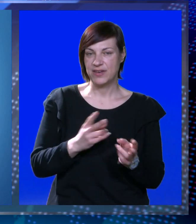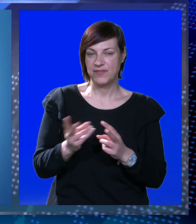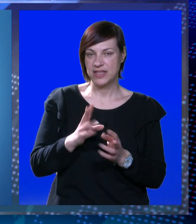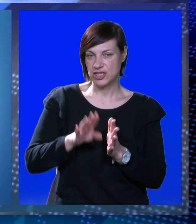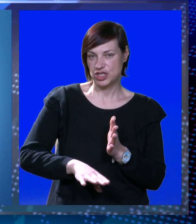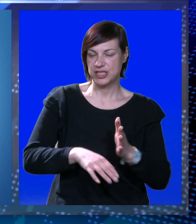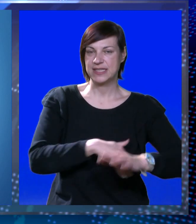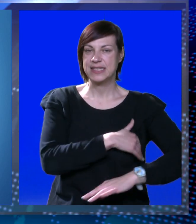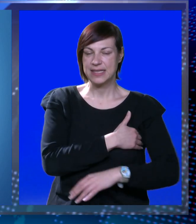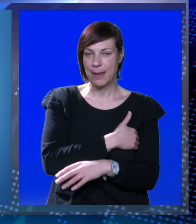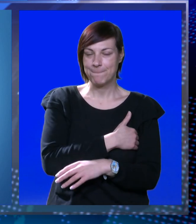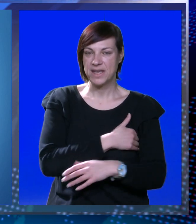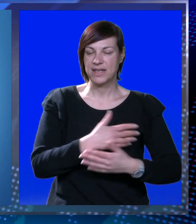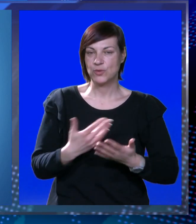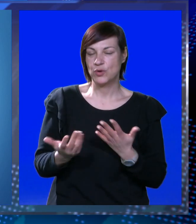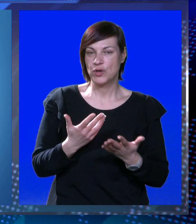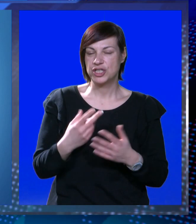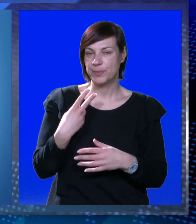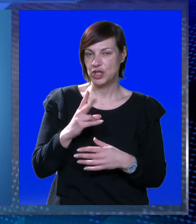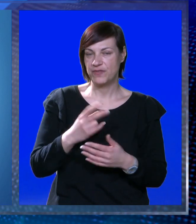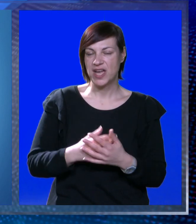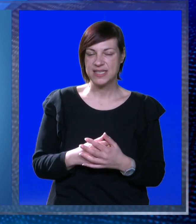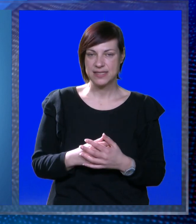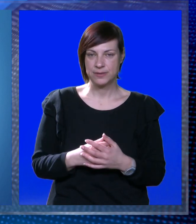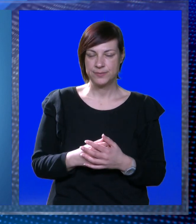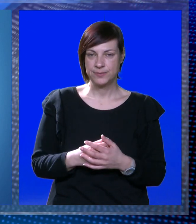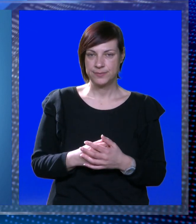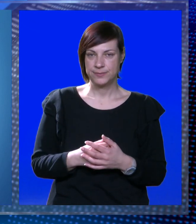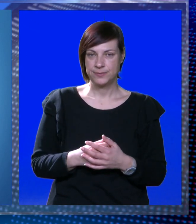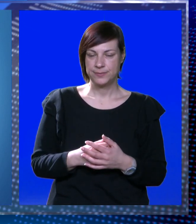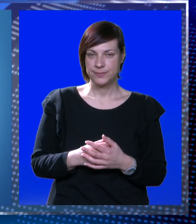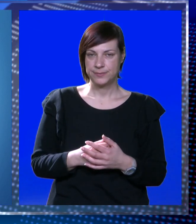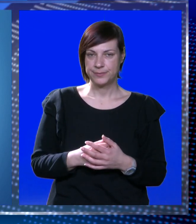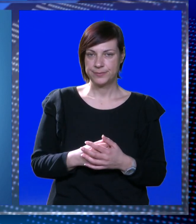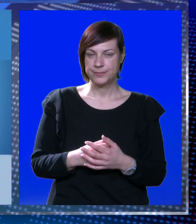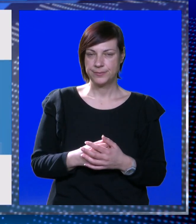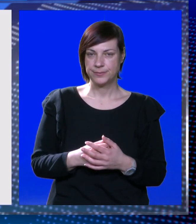vjetar, što će i sniziti temperature, koje će se kretati do 12 celzivih stupnjeva.